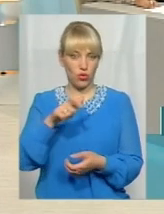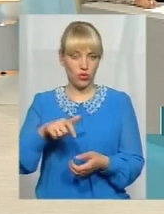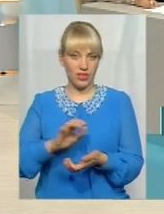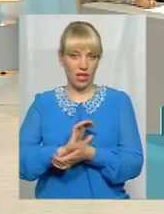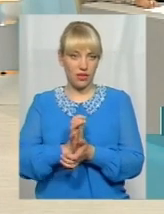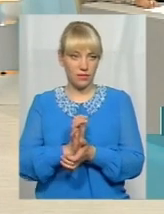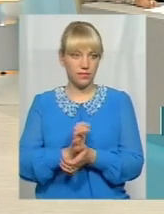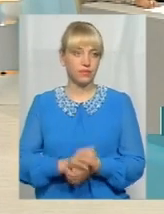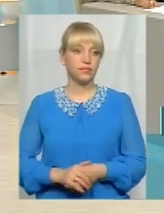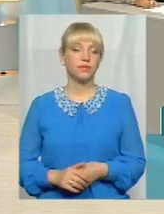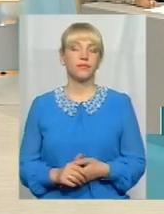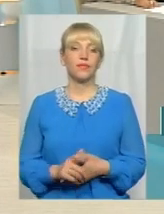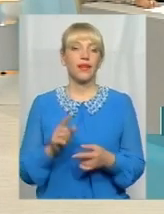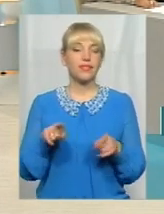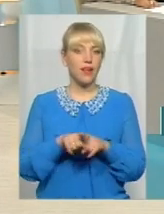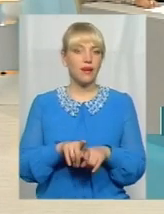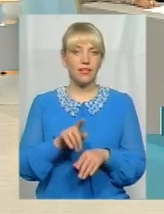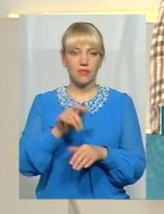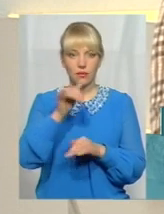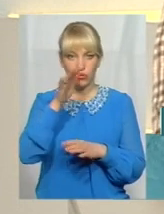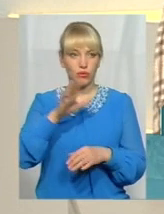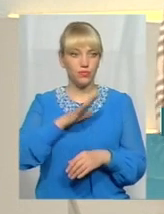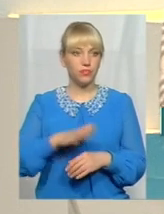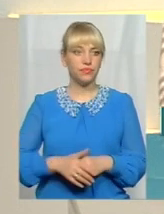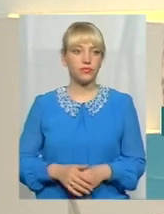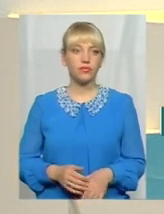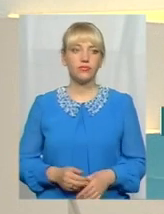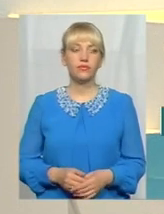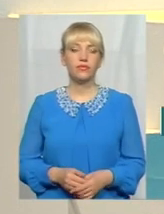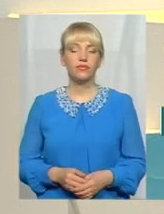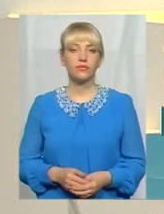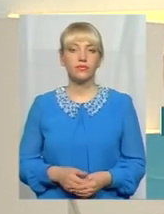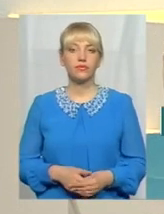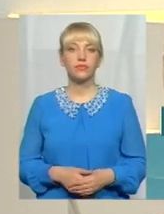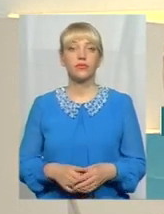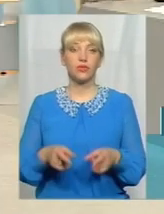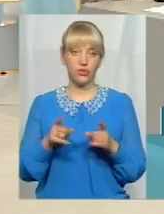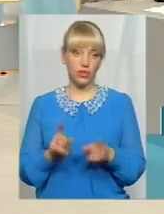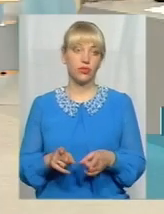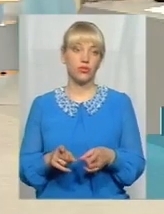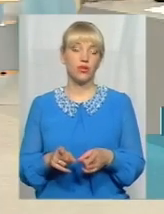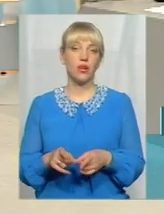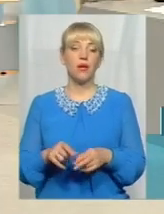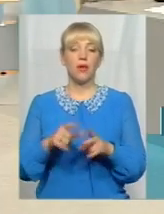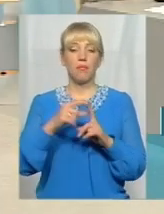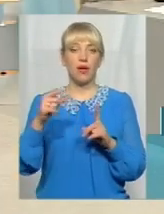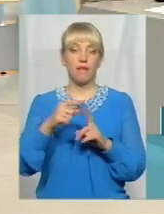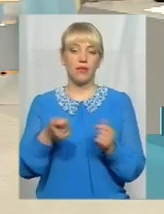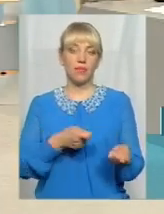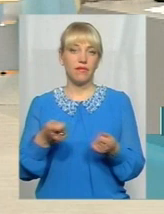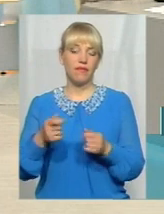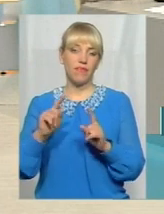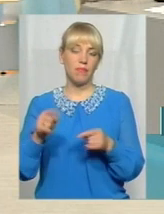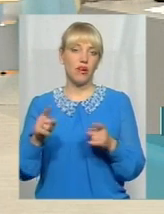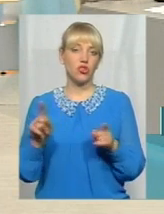бути. Ми почули ваше питання, я дякую вам за увагу. Пане Андрію, декілька слів. Дійсно, правила перевезень вимагають, щоб